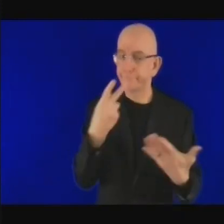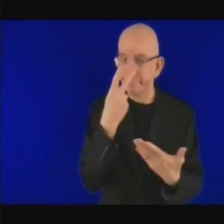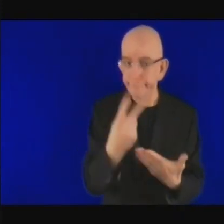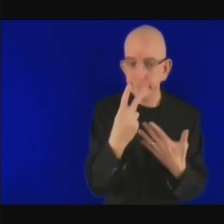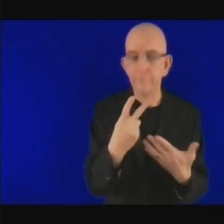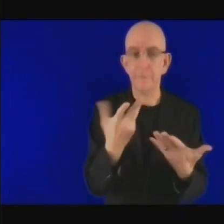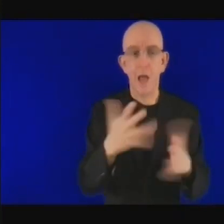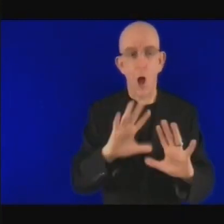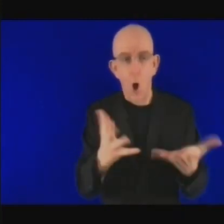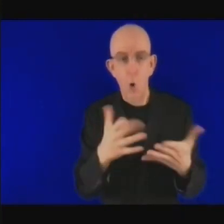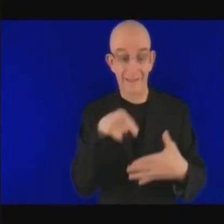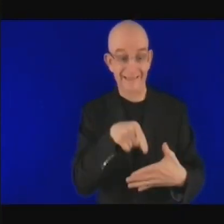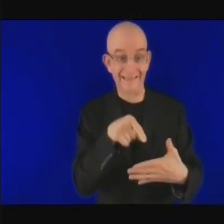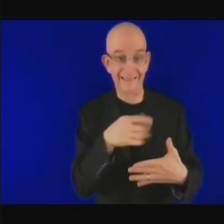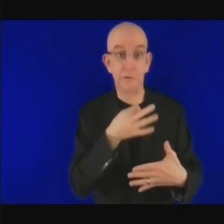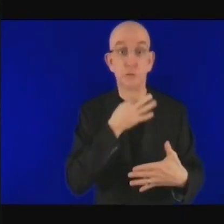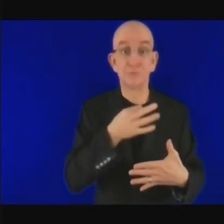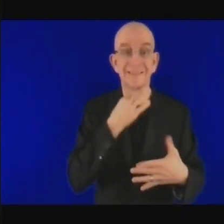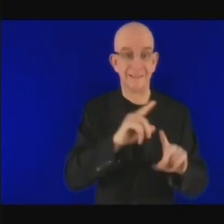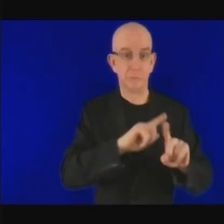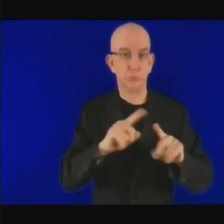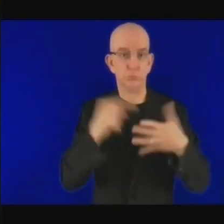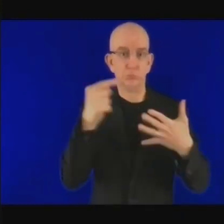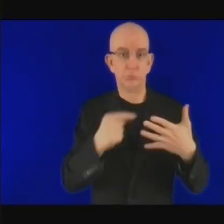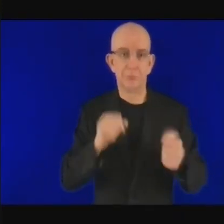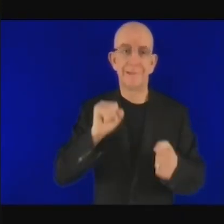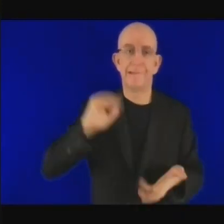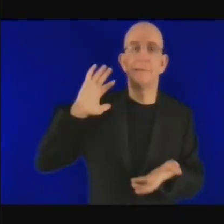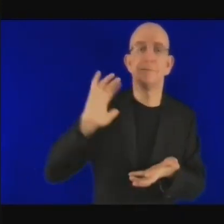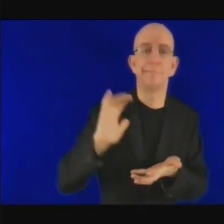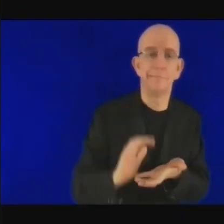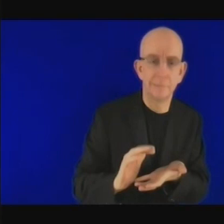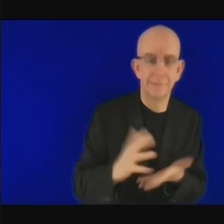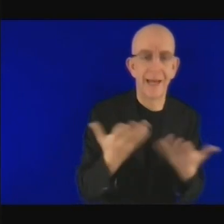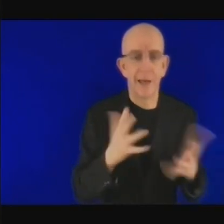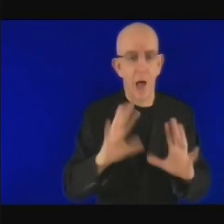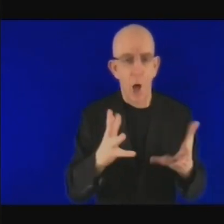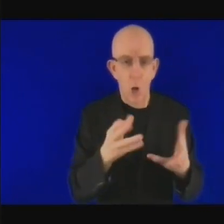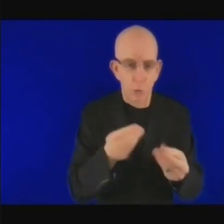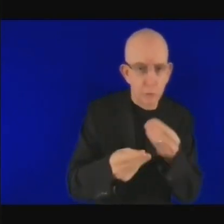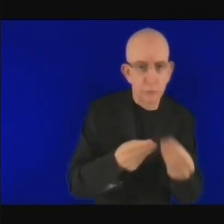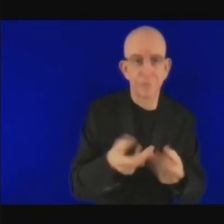le projet de financement de l'électricité en Nigeria par exemple avec des subventions